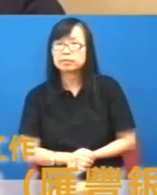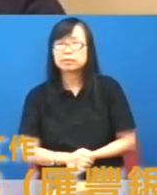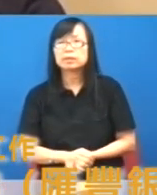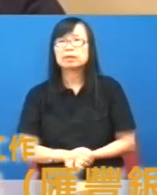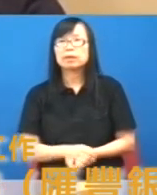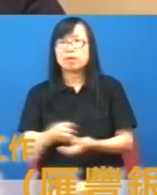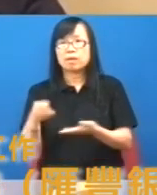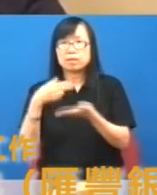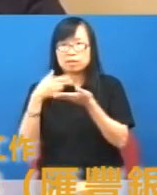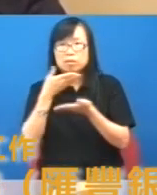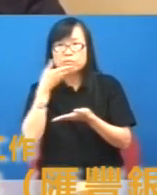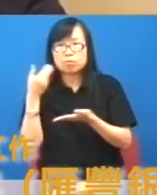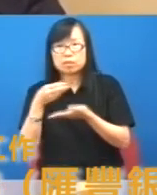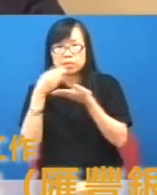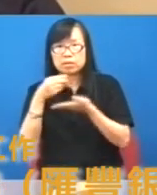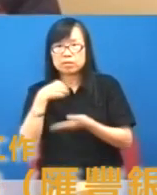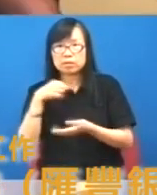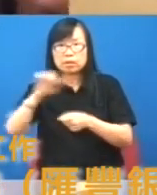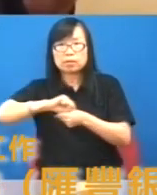他吃早餐都不知加了2元